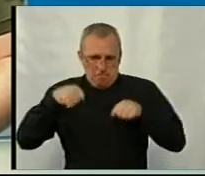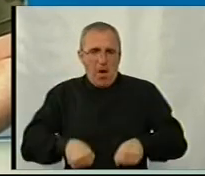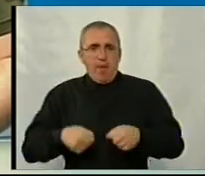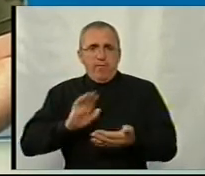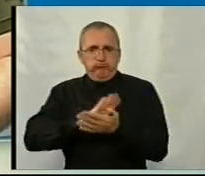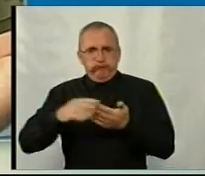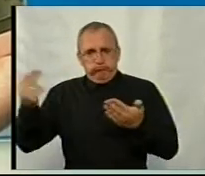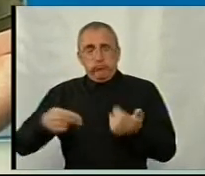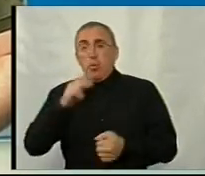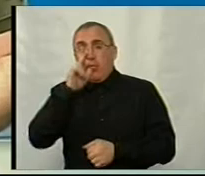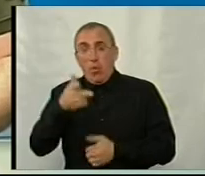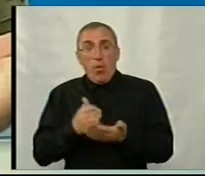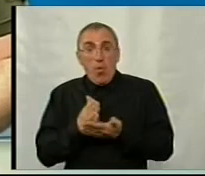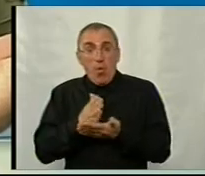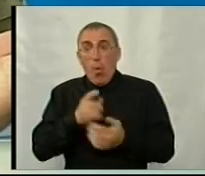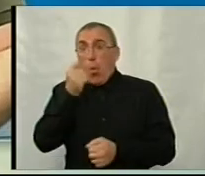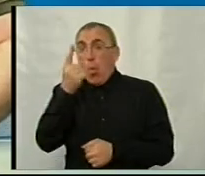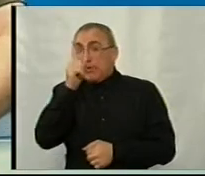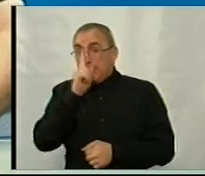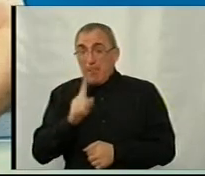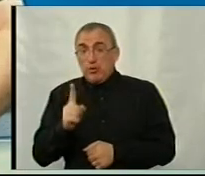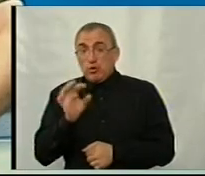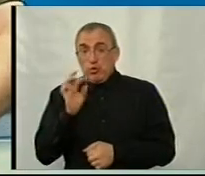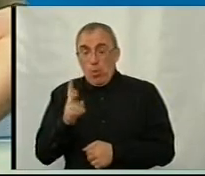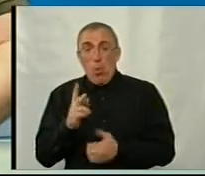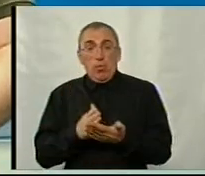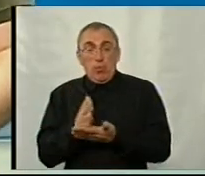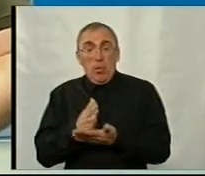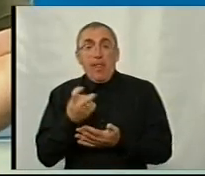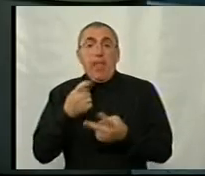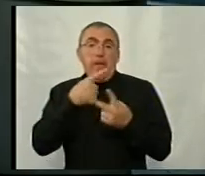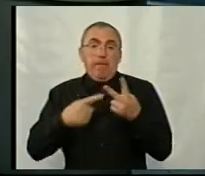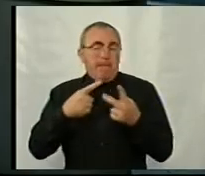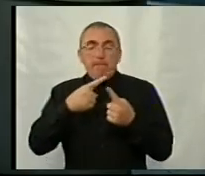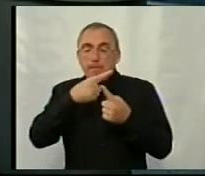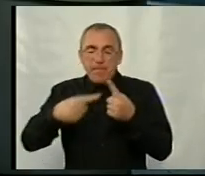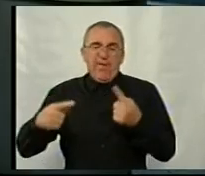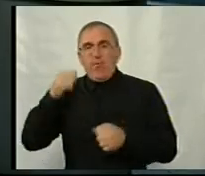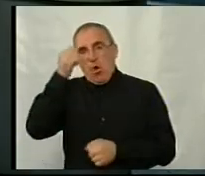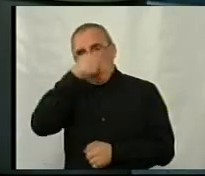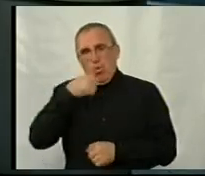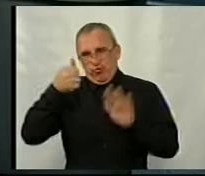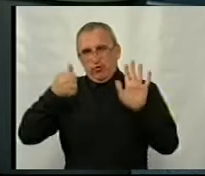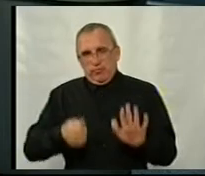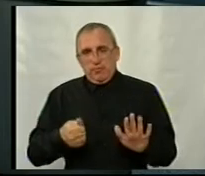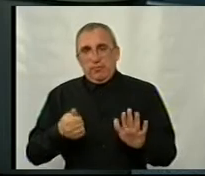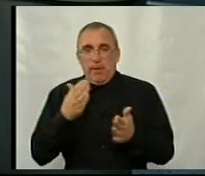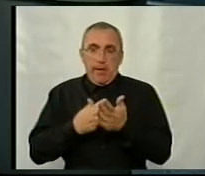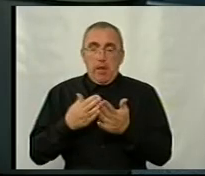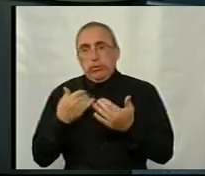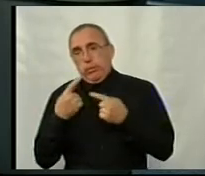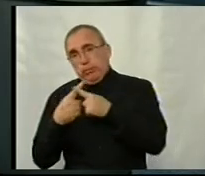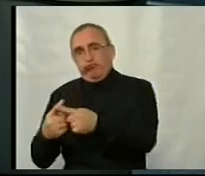роки контракт, а якщо він прослужить 11 місяців строкової служби, на півроку контракт має заключити. Тобто, є гнучкість,